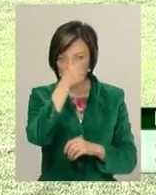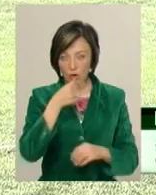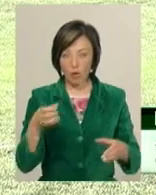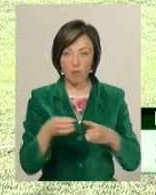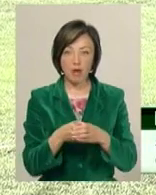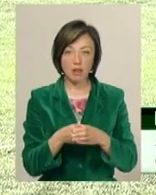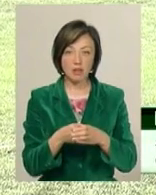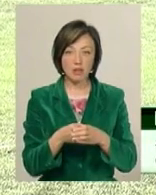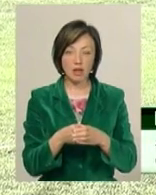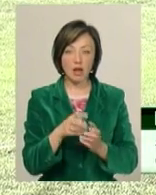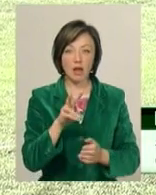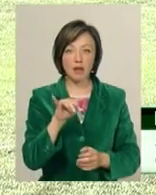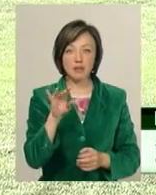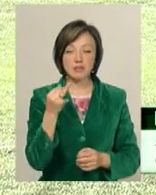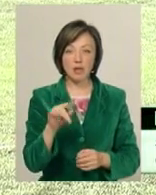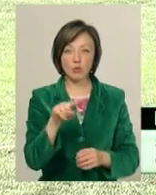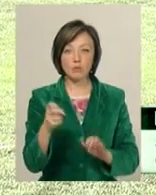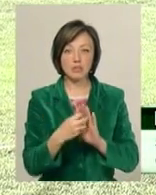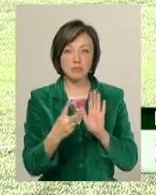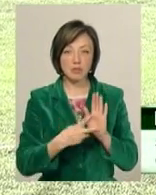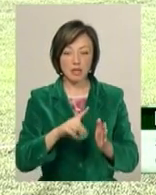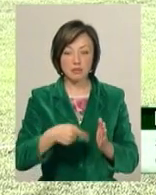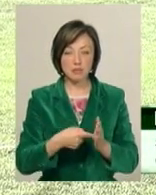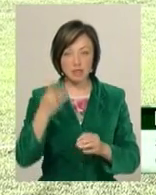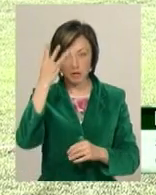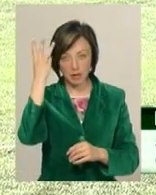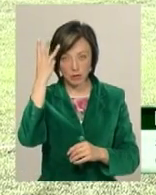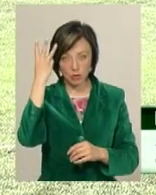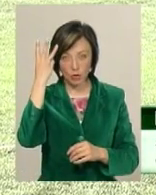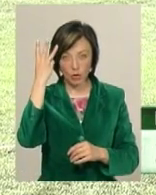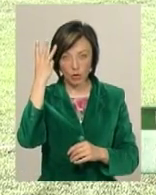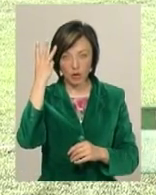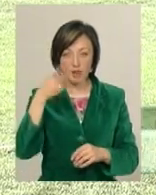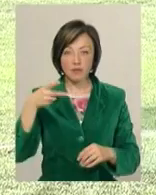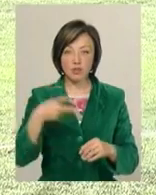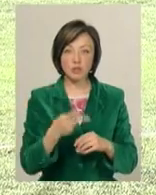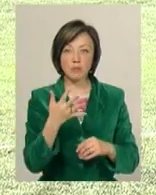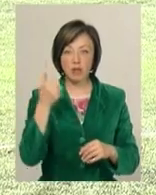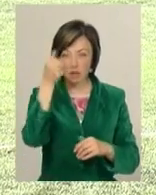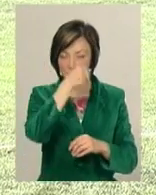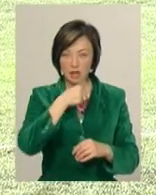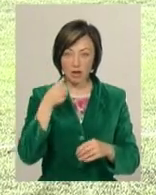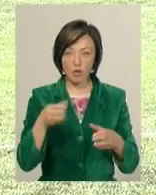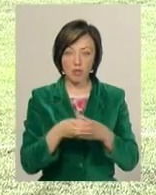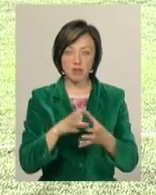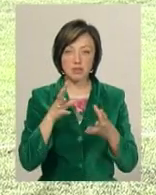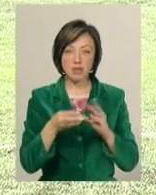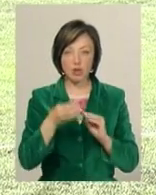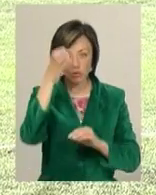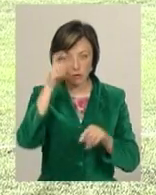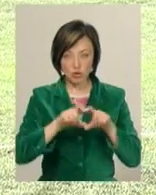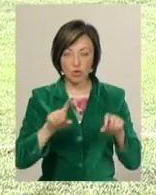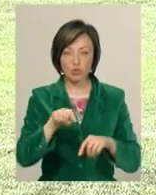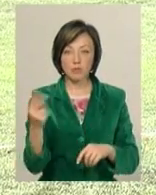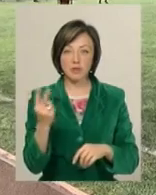команда ліцею номер 17 міста Хмельницького. 2005 рік – команда загальноосвітньої школи